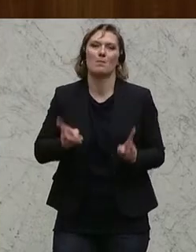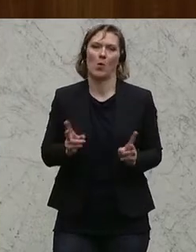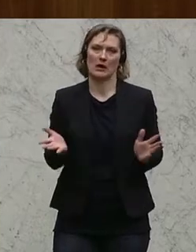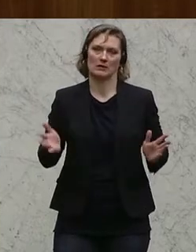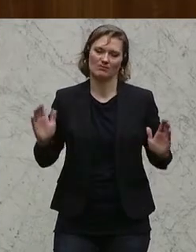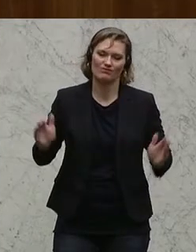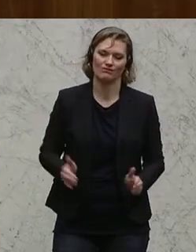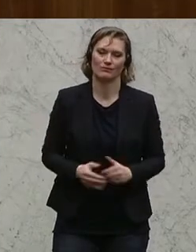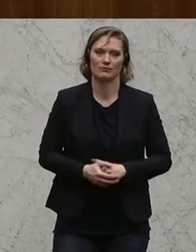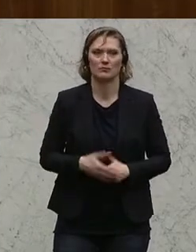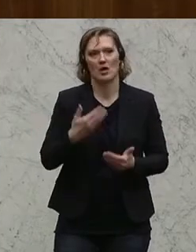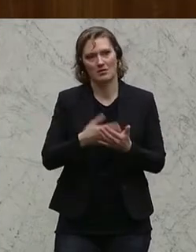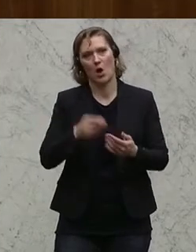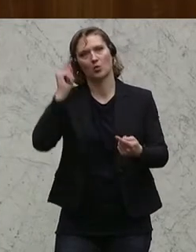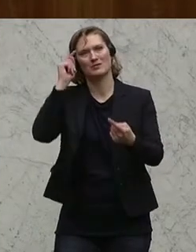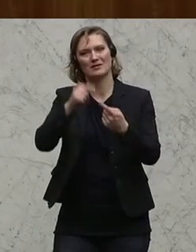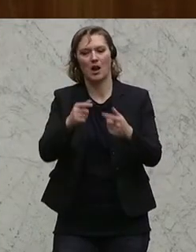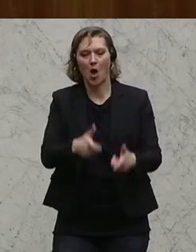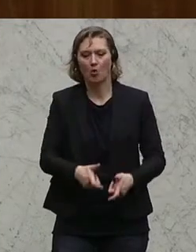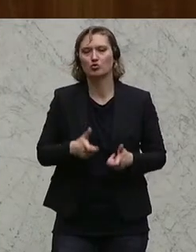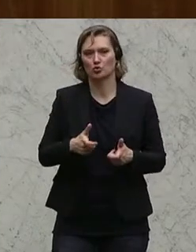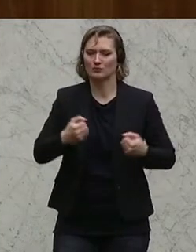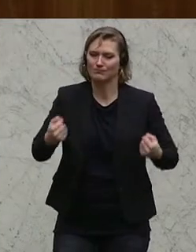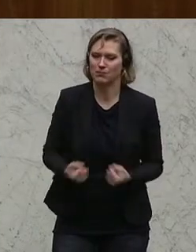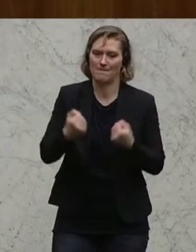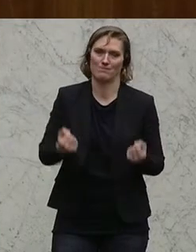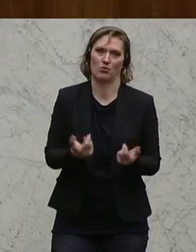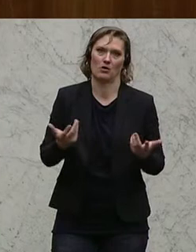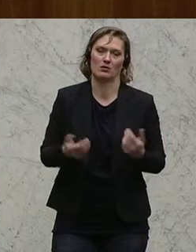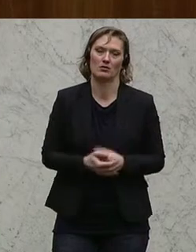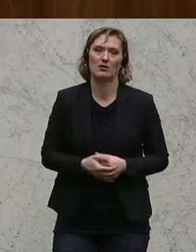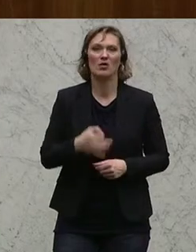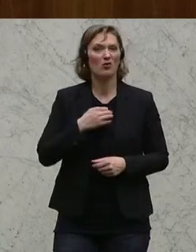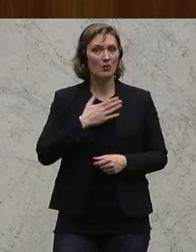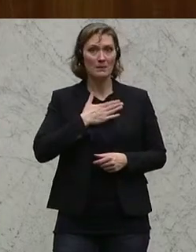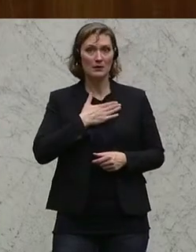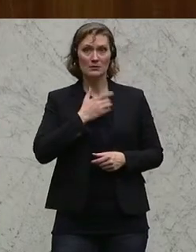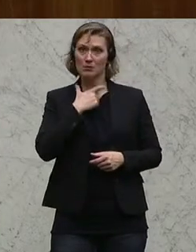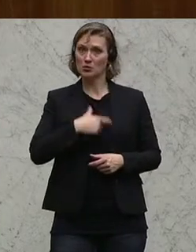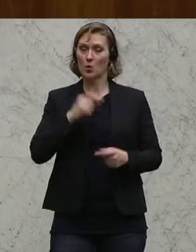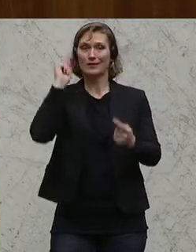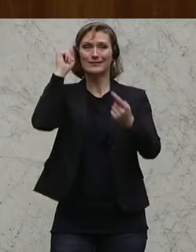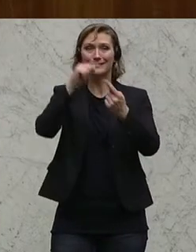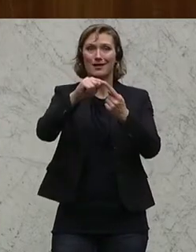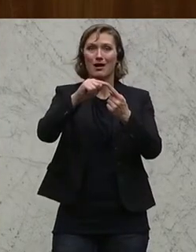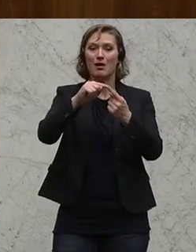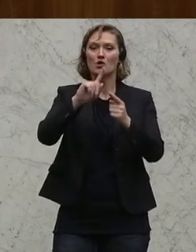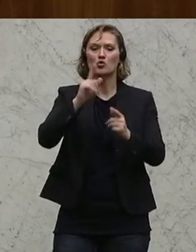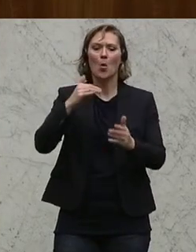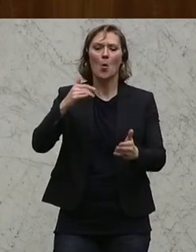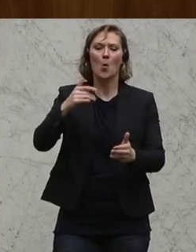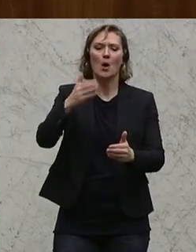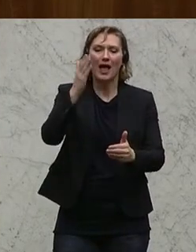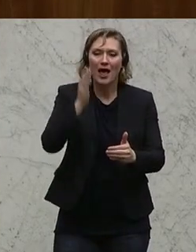soll der Ausschuss auch einen Beitrag leisten. Und für mich persönlich, mein Ziel ist es, dass wir am Ende